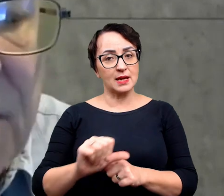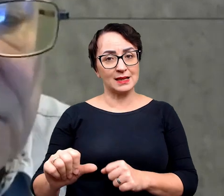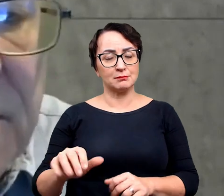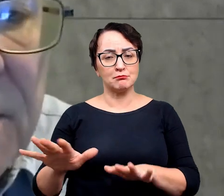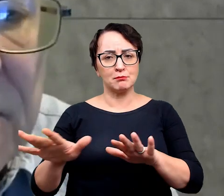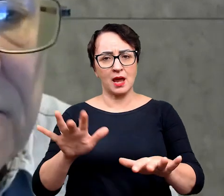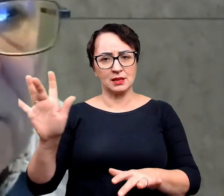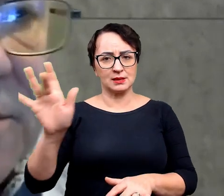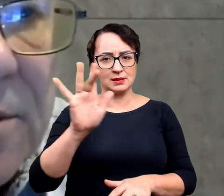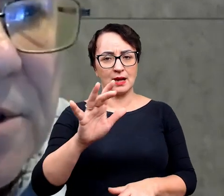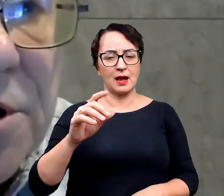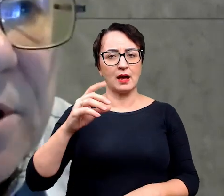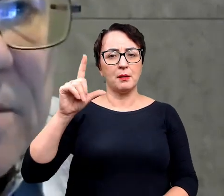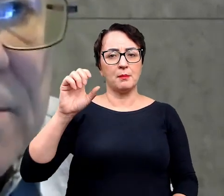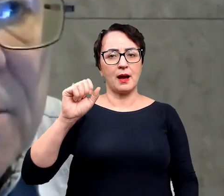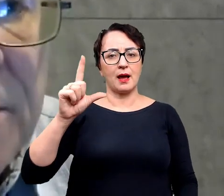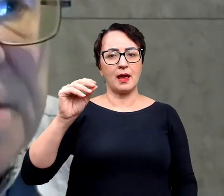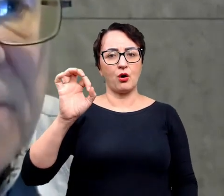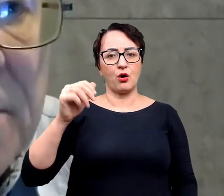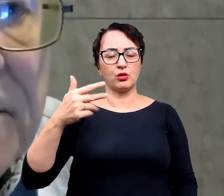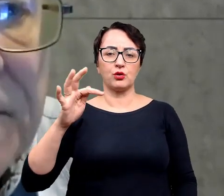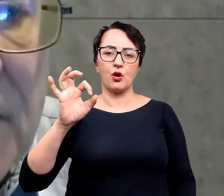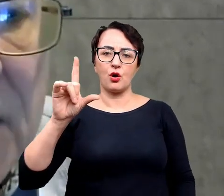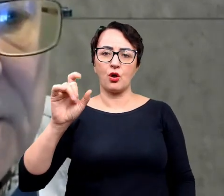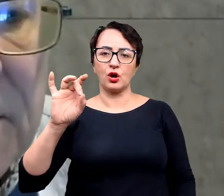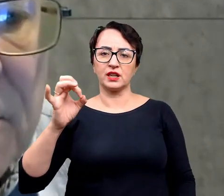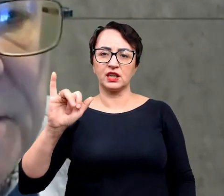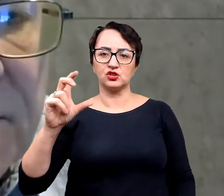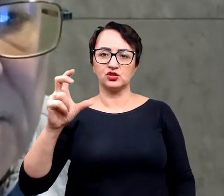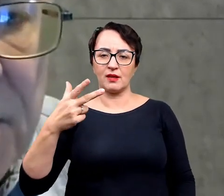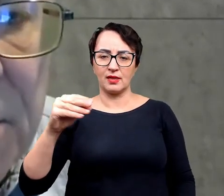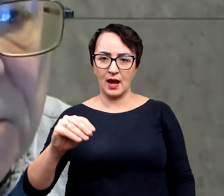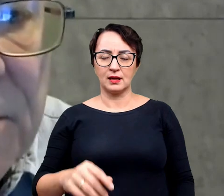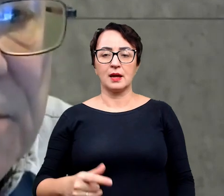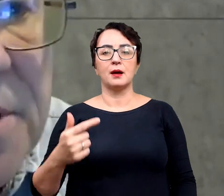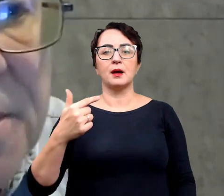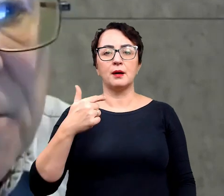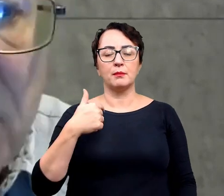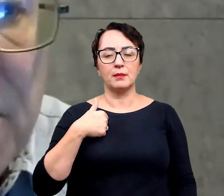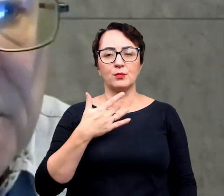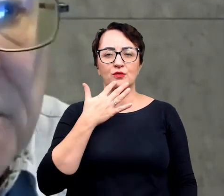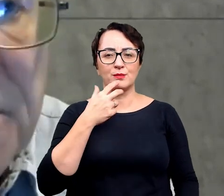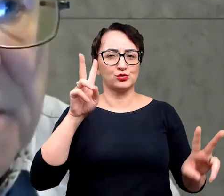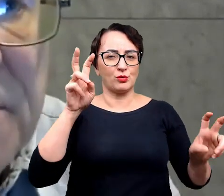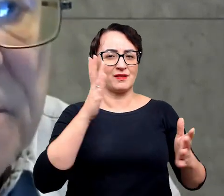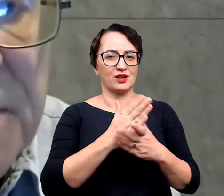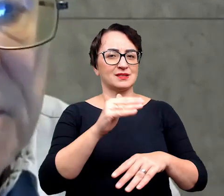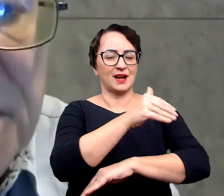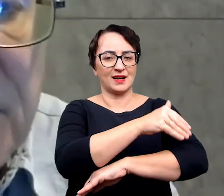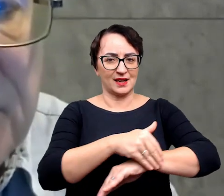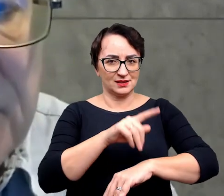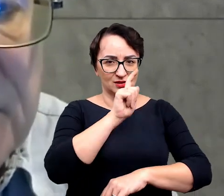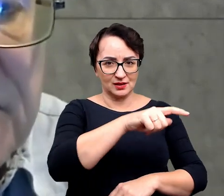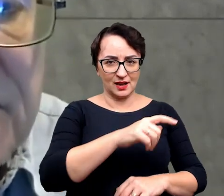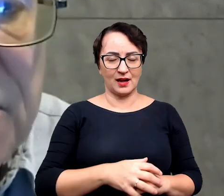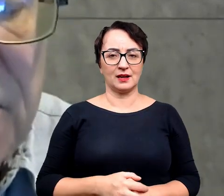stanowiska paleontologiczne, my je nazywamy konserwatlagerstety, niestety nie ma polskiej nazwy, to jest taka